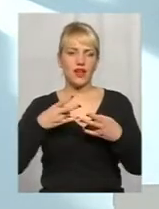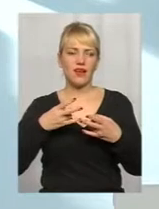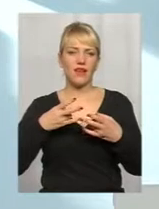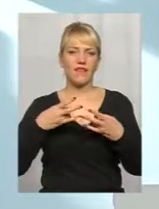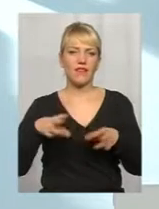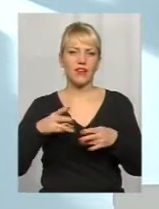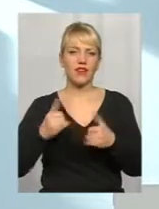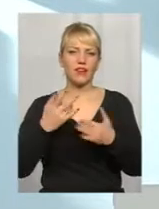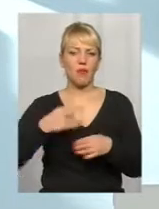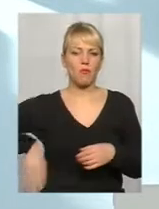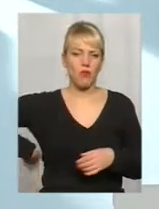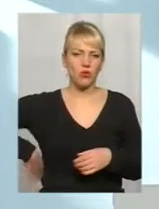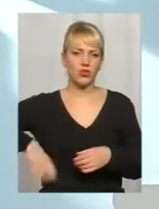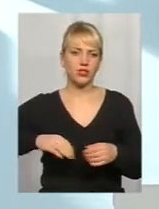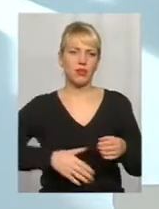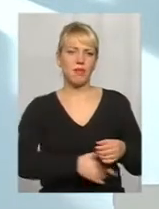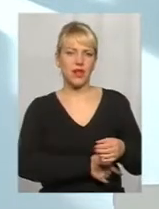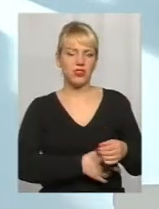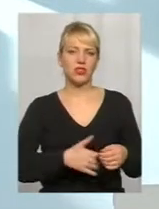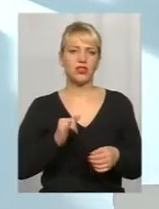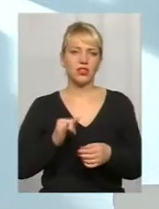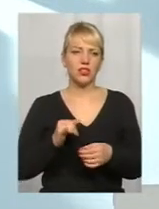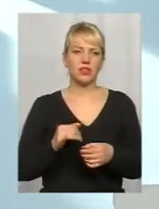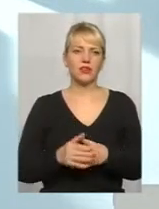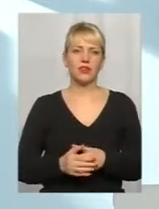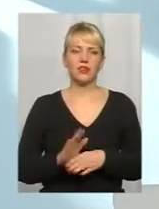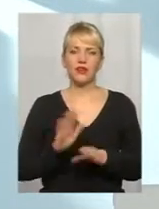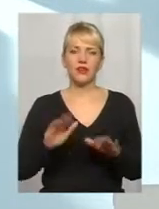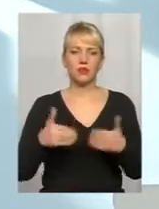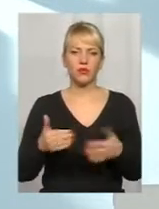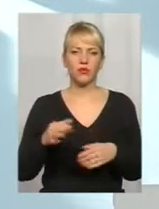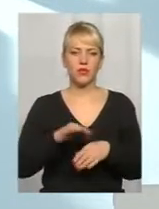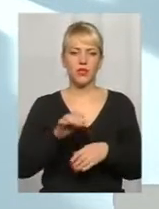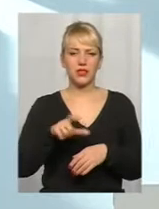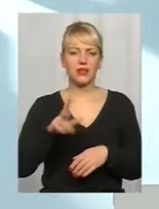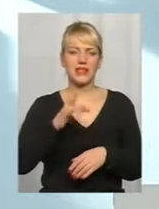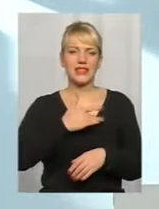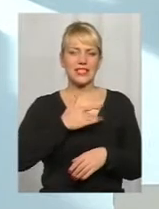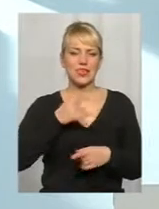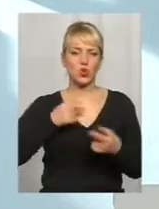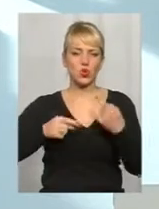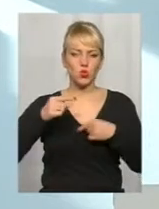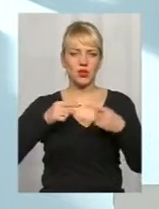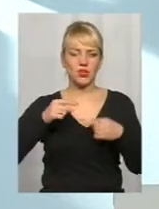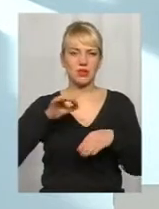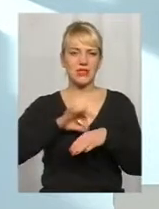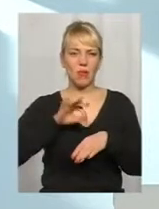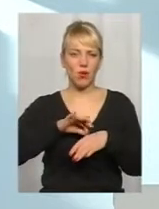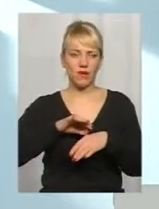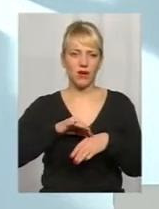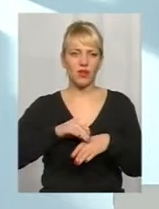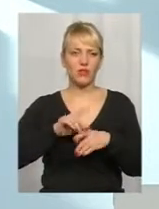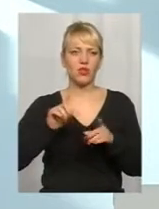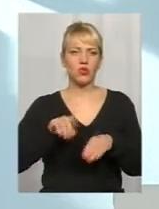на печень, і, скажімо так, не очень і не рекомендована пациентам з сердечно-сосудистими заболеваннями, то есть, ну, так, щоб